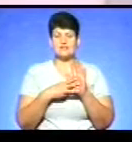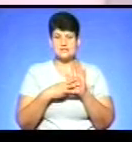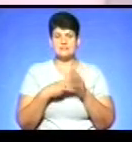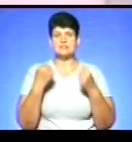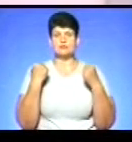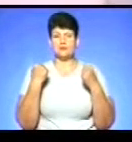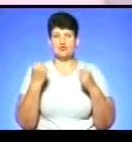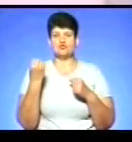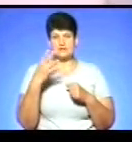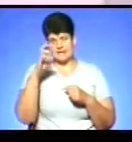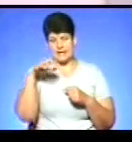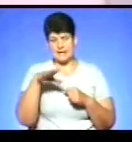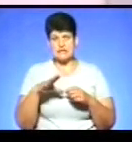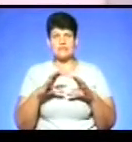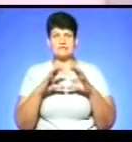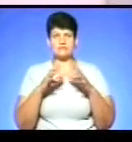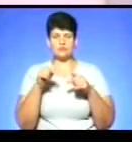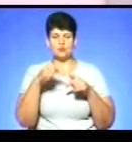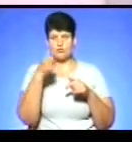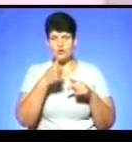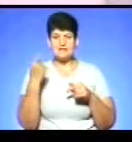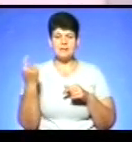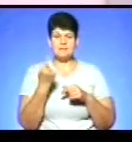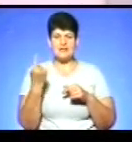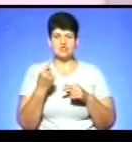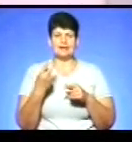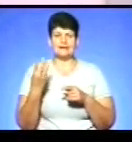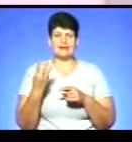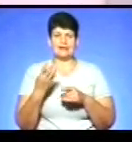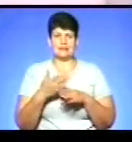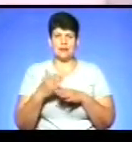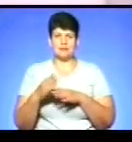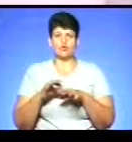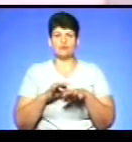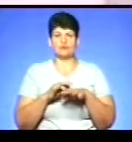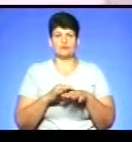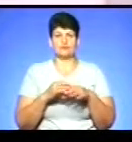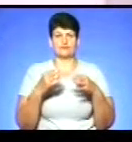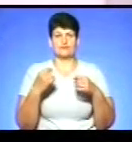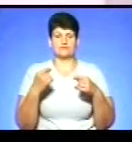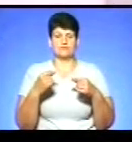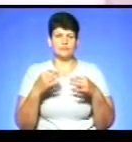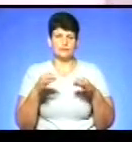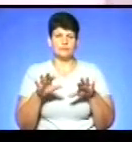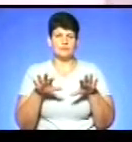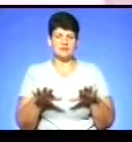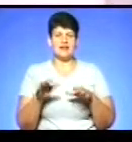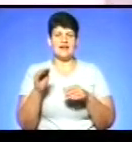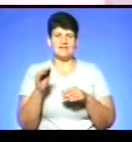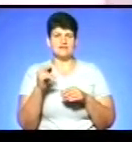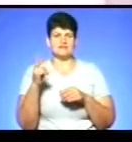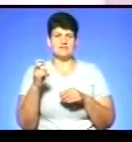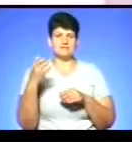14 країн світу. Цього року вперше три етапи світових змагань проведуть в одному місті – у класах F-125, F-250